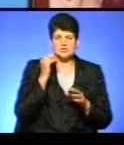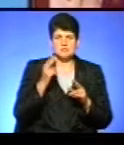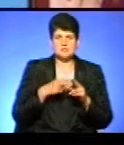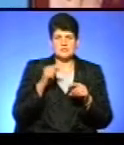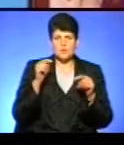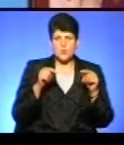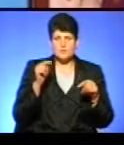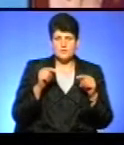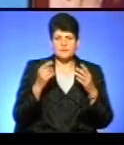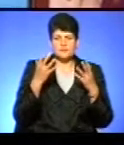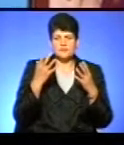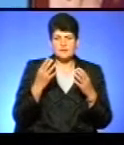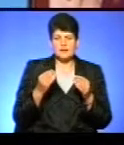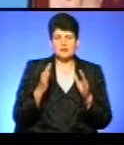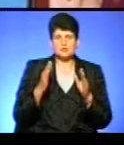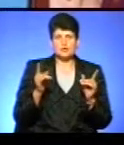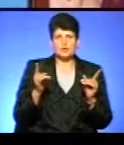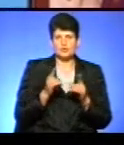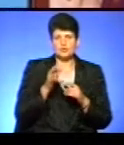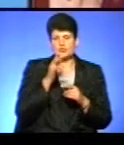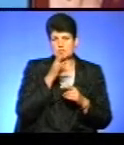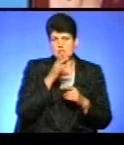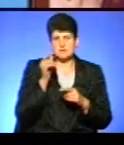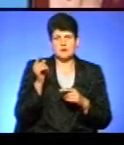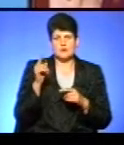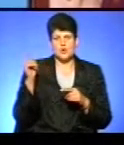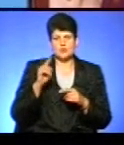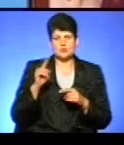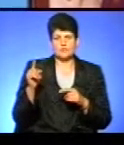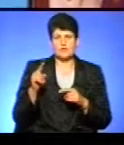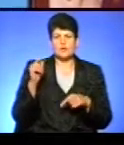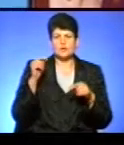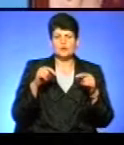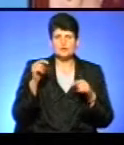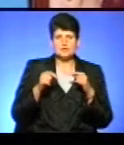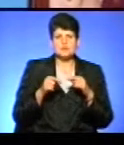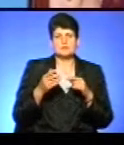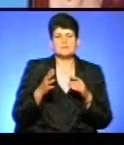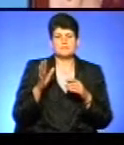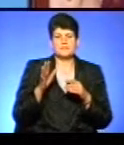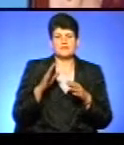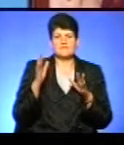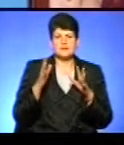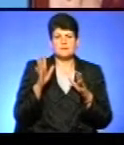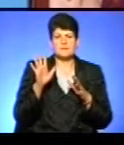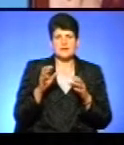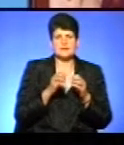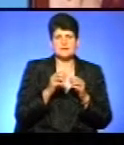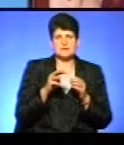опадів. В день знову ж таки з короткочасними грузовими дощами. Вхідний вітер – 5-10 метрів за секунду.